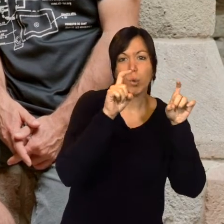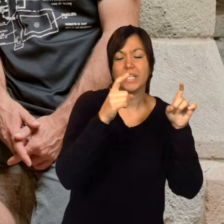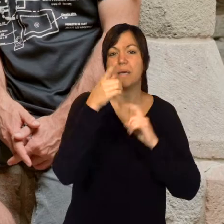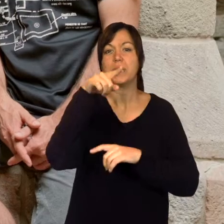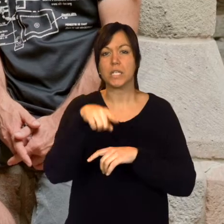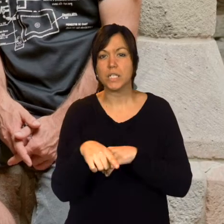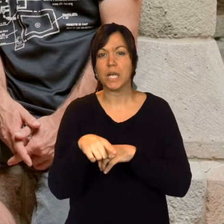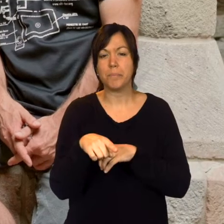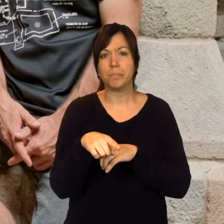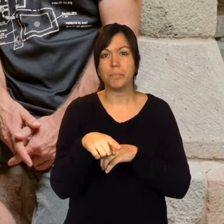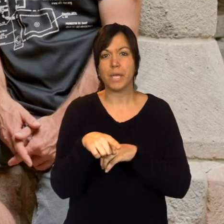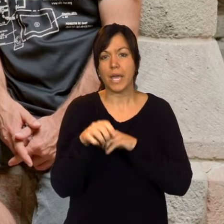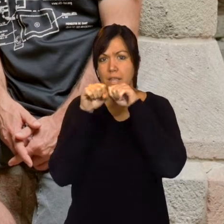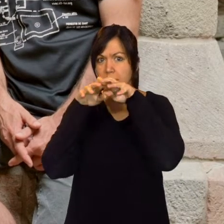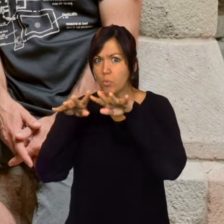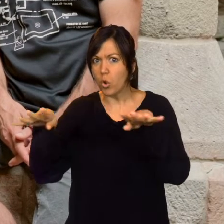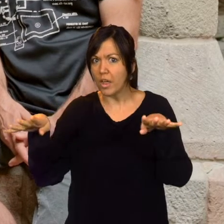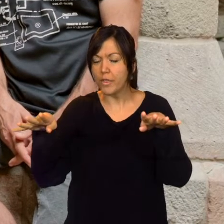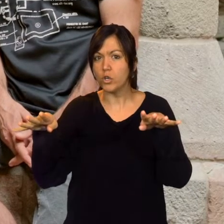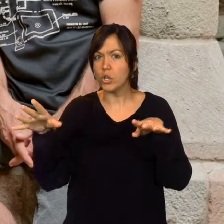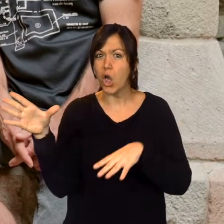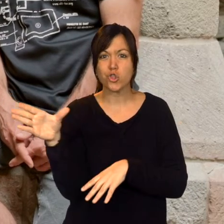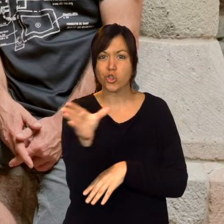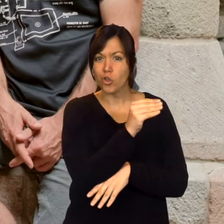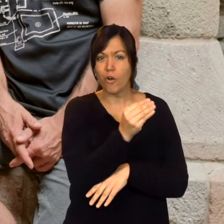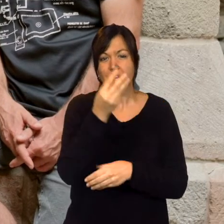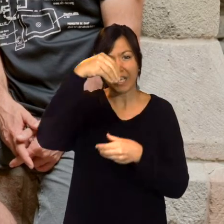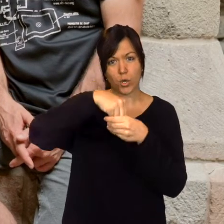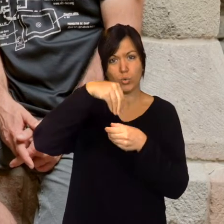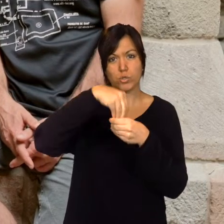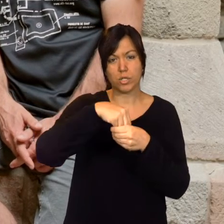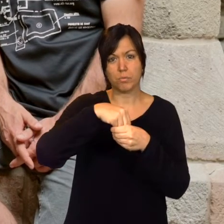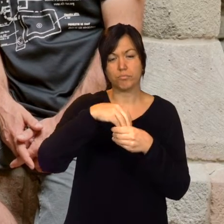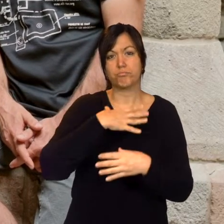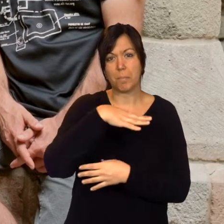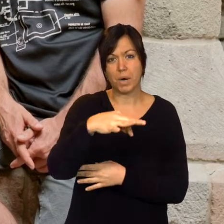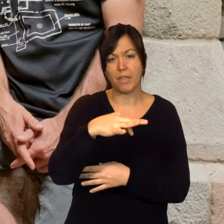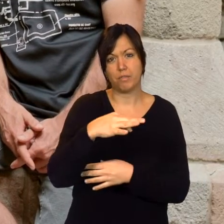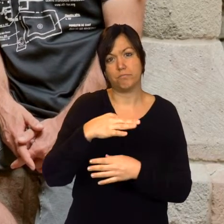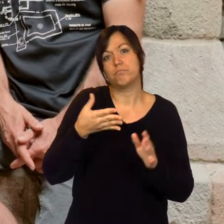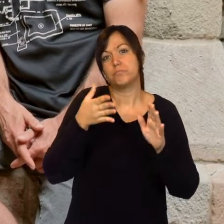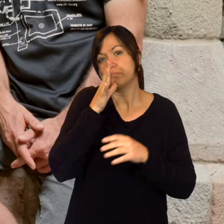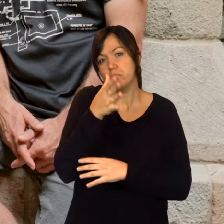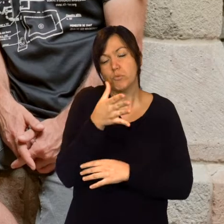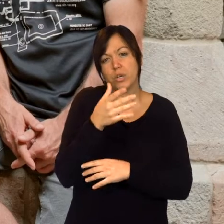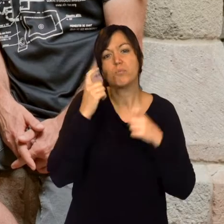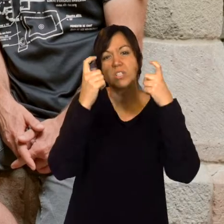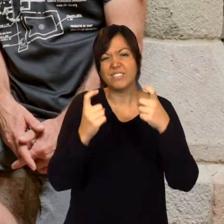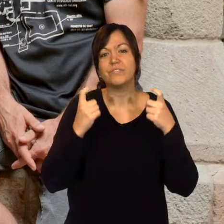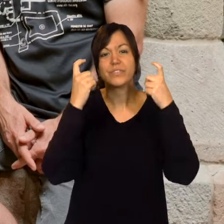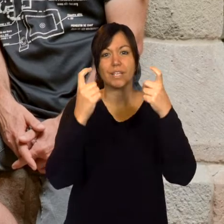educatives com les activitats de caire de divulgació, cap a la inclusivitat. Per aquest motiu,